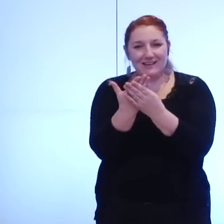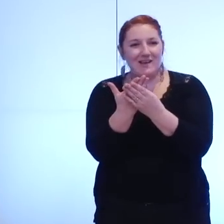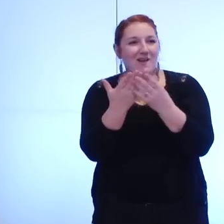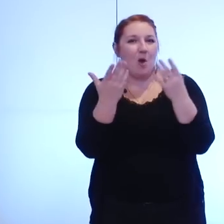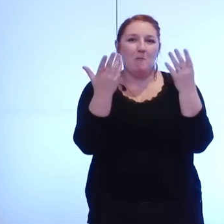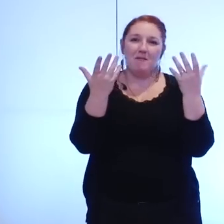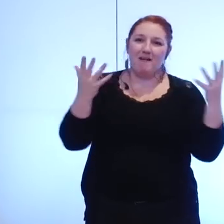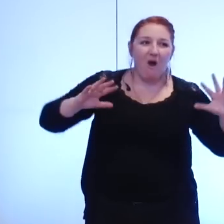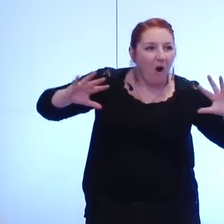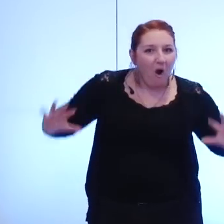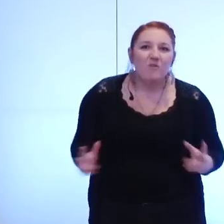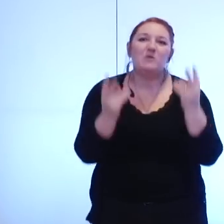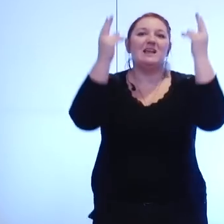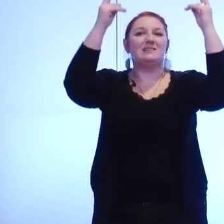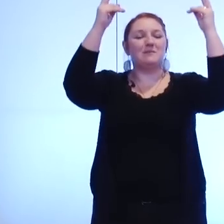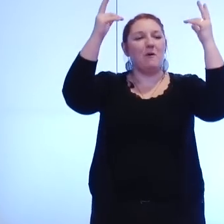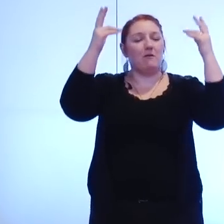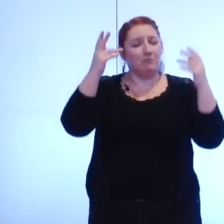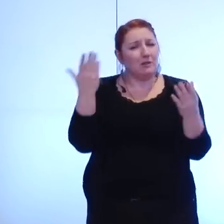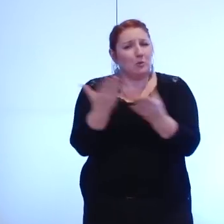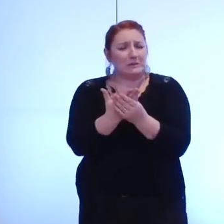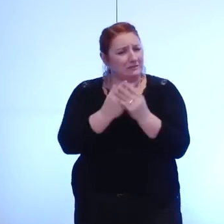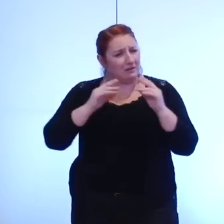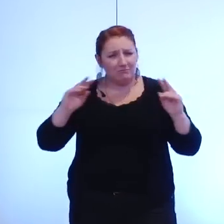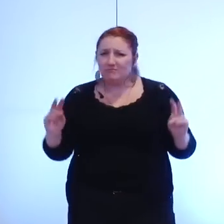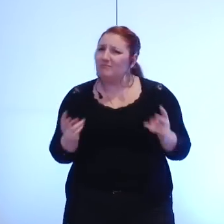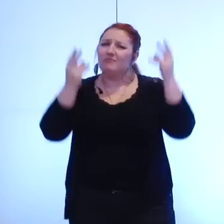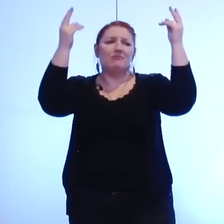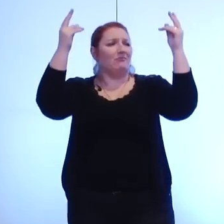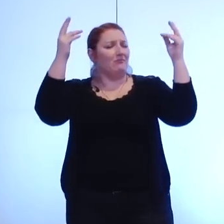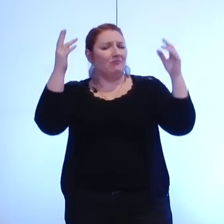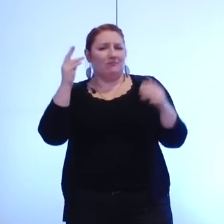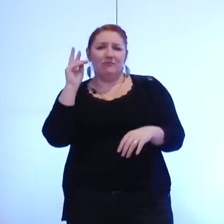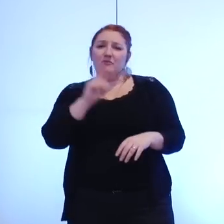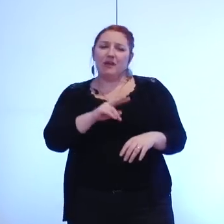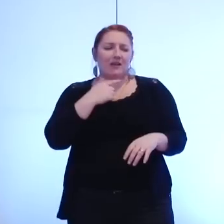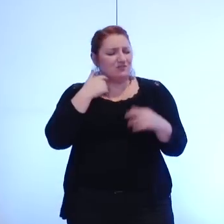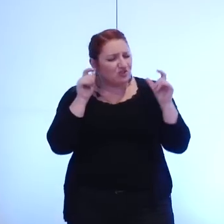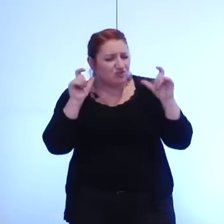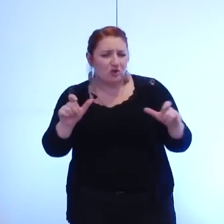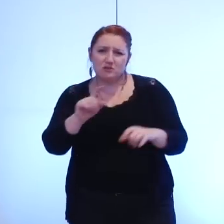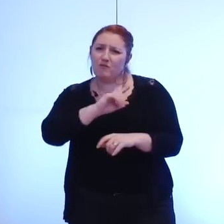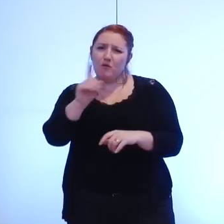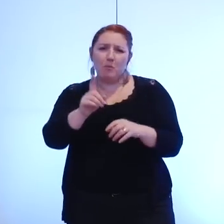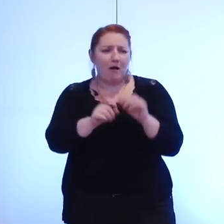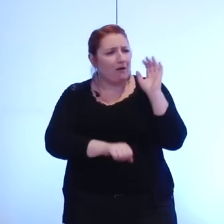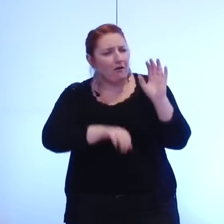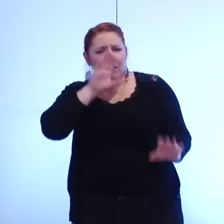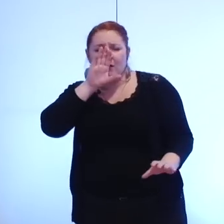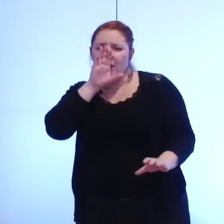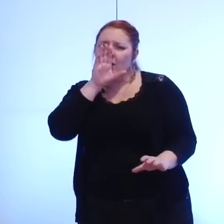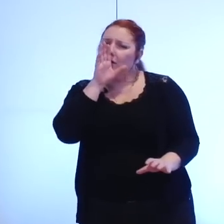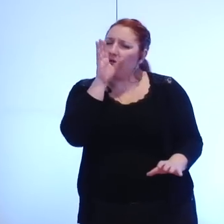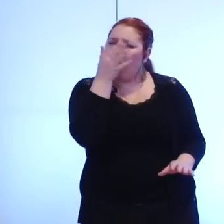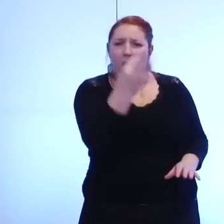les grenoblois et pour l'ensemble des communes de la métropole une chance à ne pas laisser filer à saisir pleinement nous